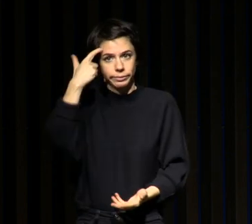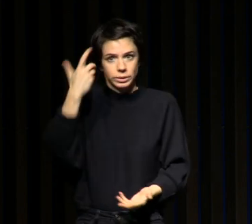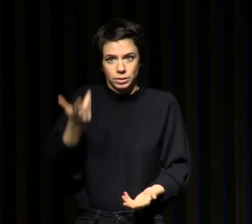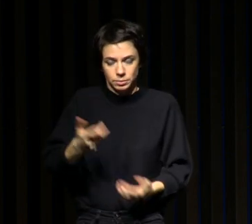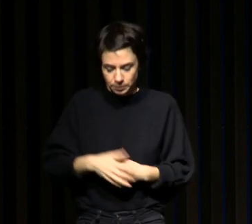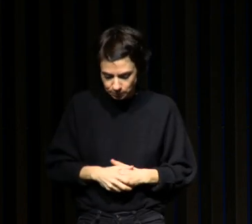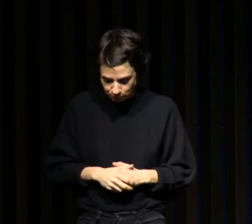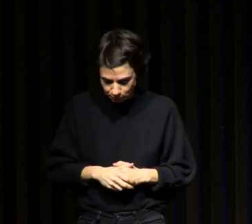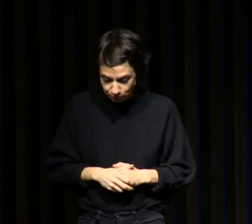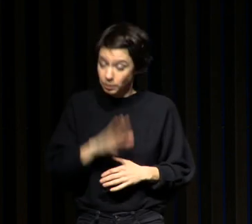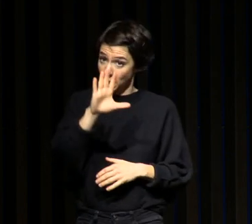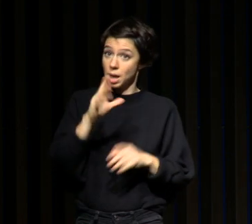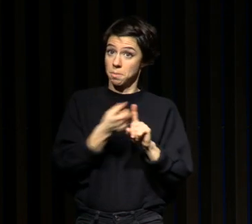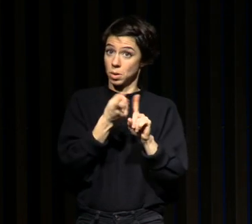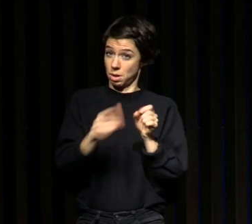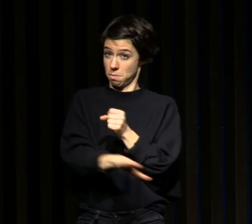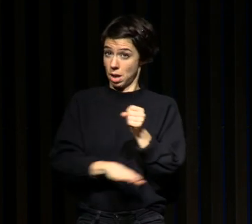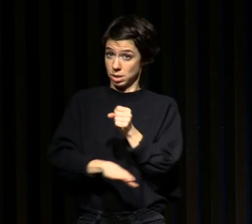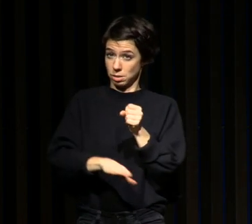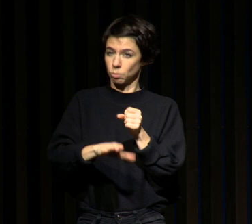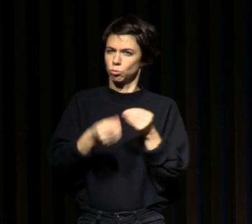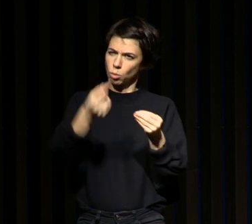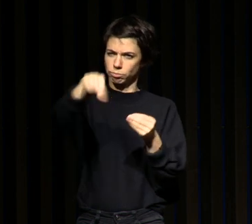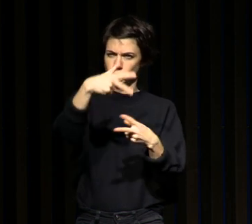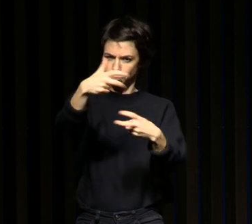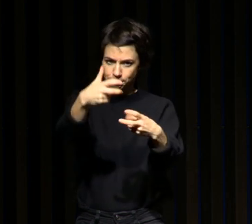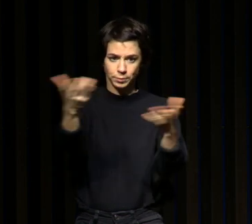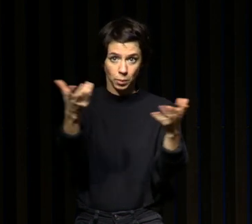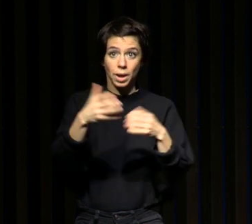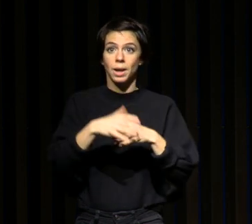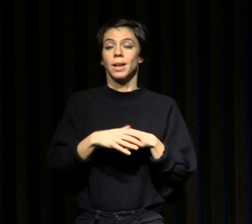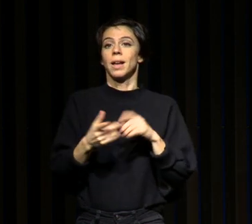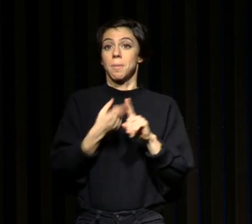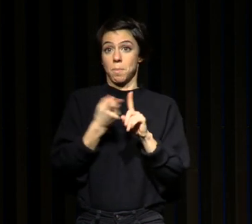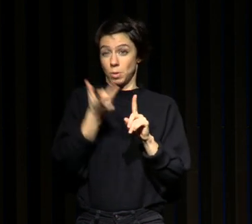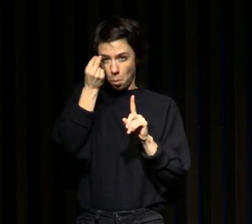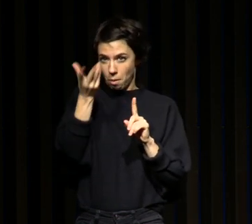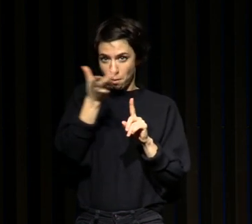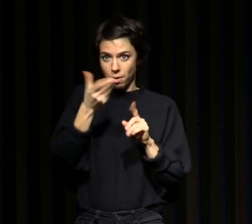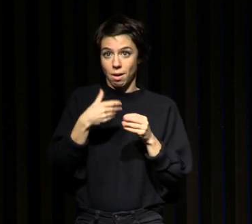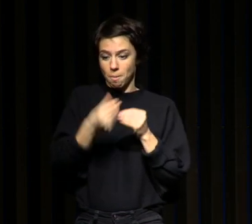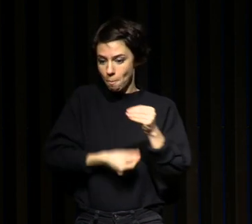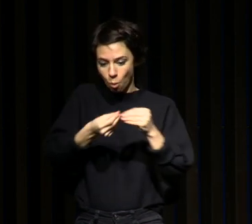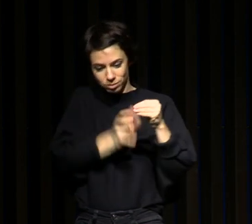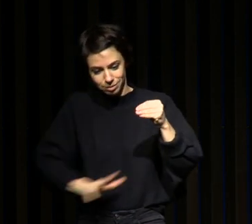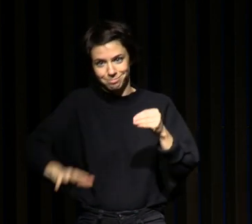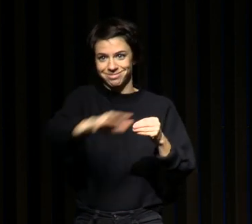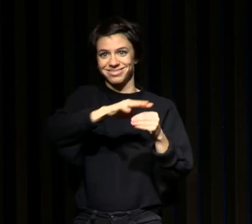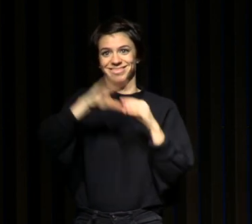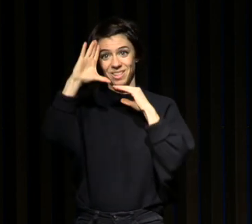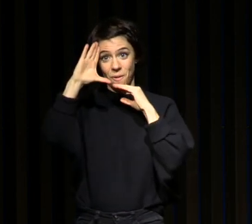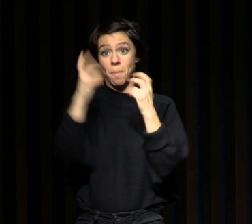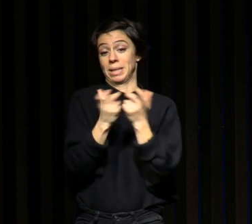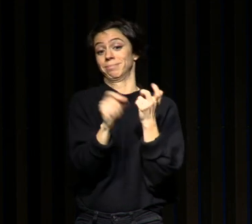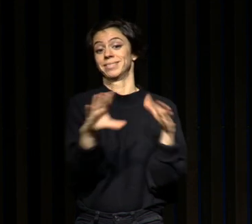comprendre la fonction du sommeil, c'est cette universalité. Ça, c'est une girafe qui a été prise dans les années 60 au zoo de